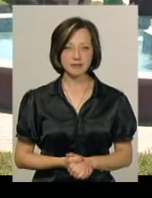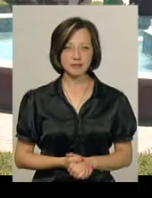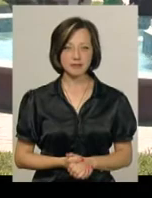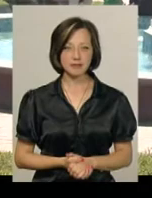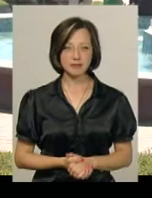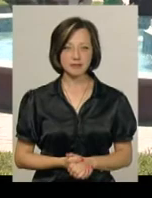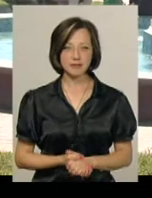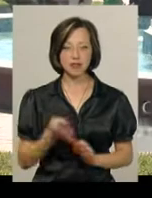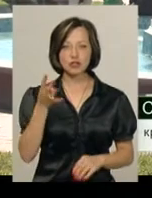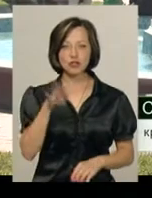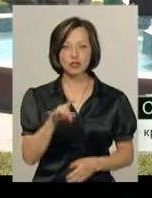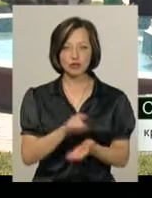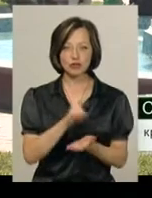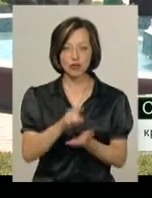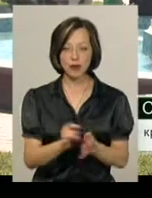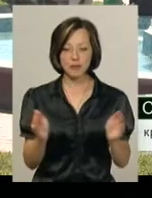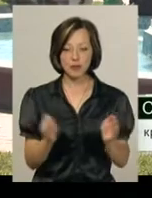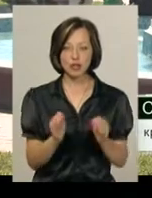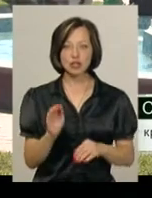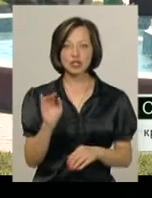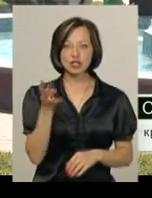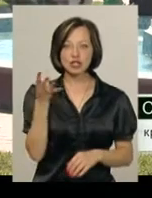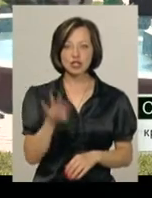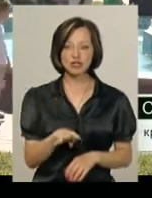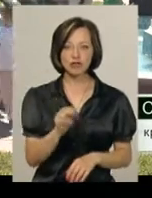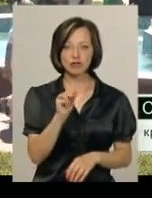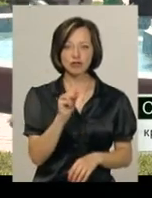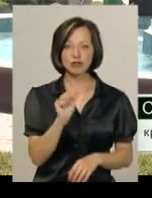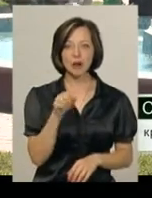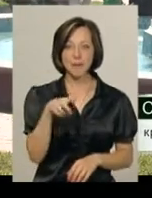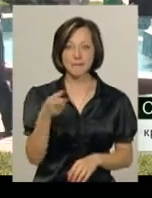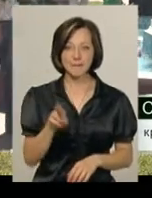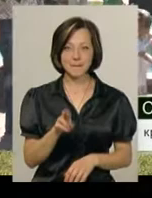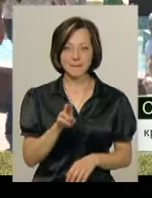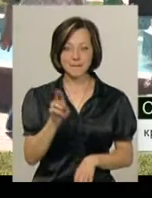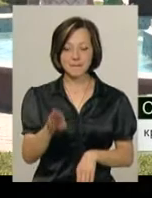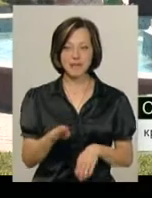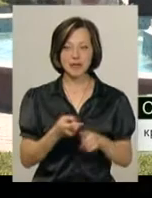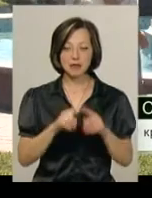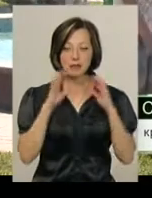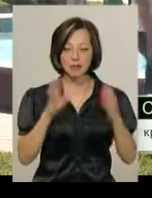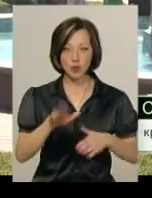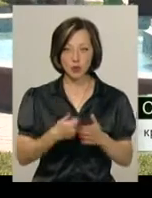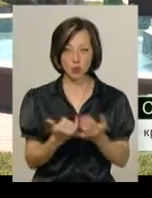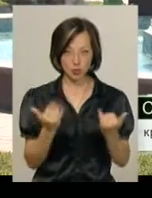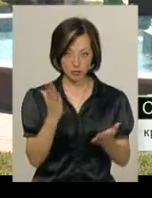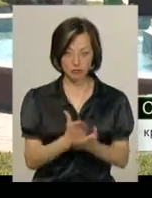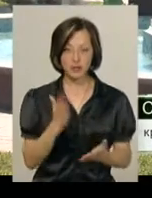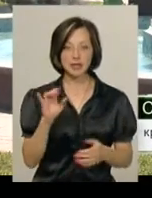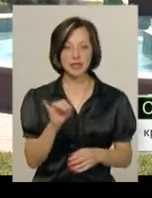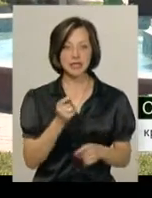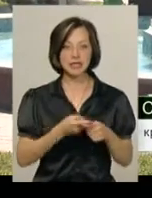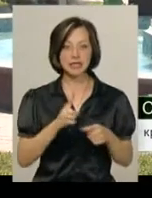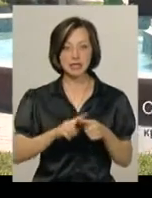«Чотири жабенятки і чотири чаплі. Цей фонтан, що саме приємно зберігся до теперішнього часу. І